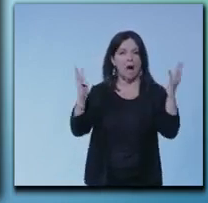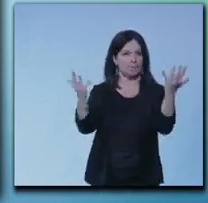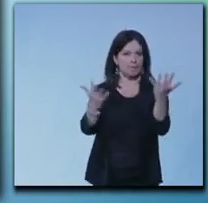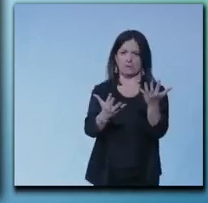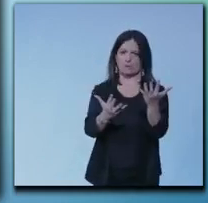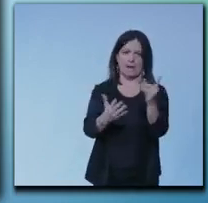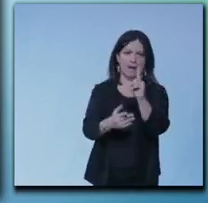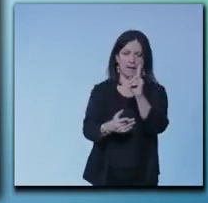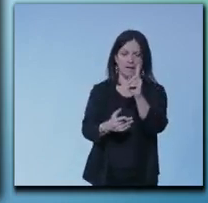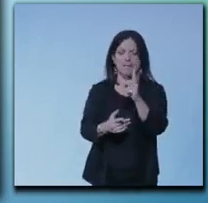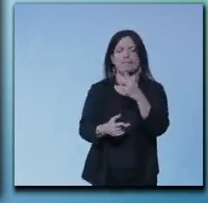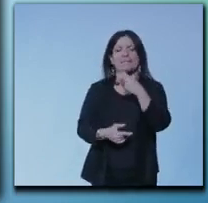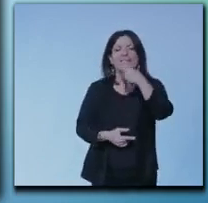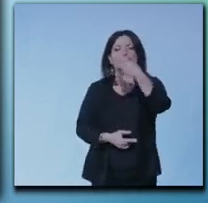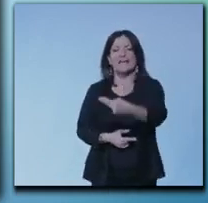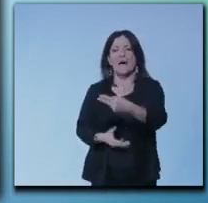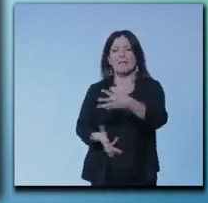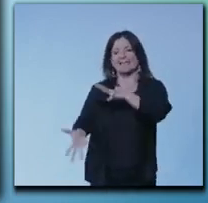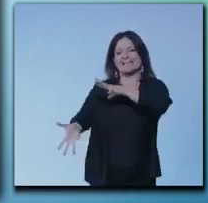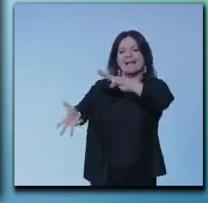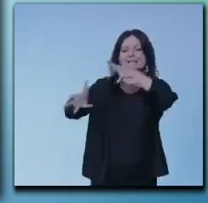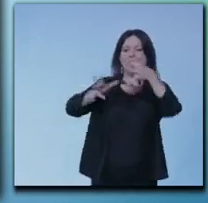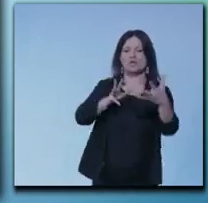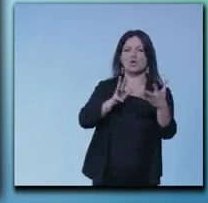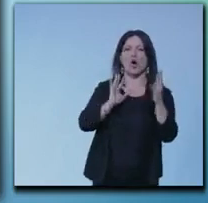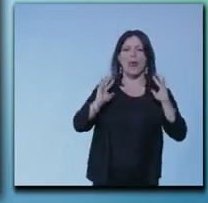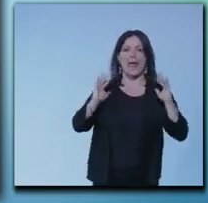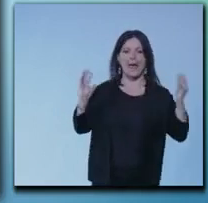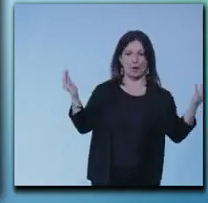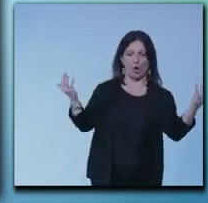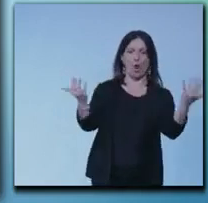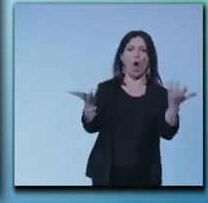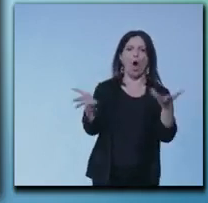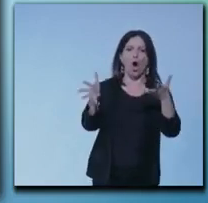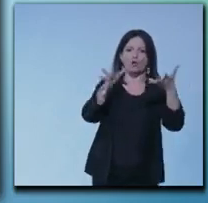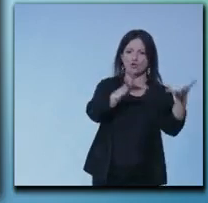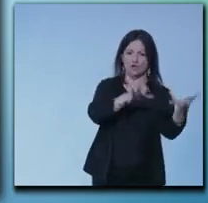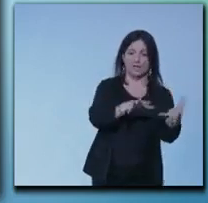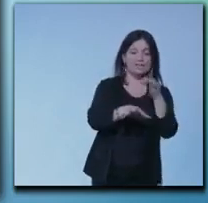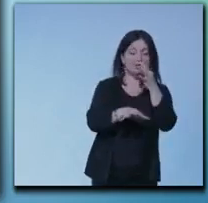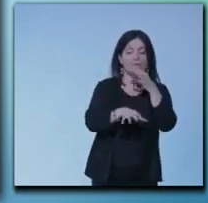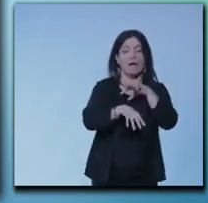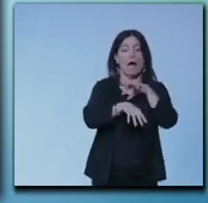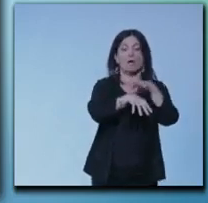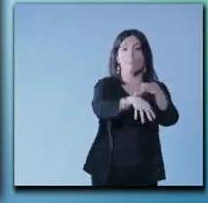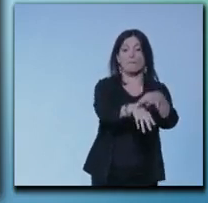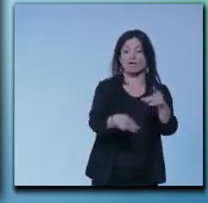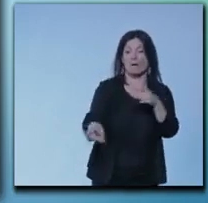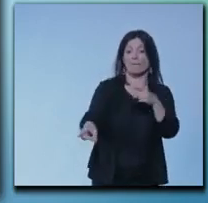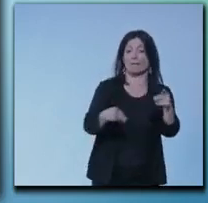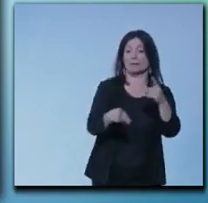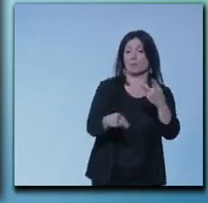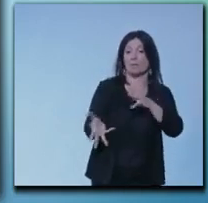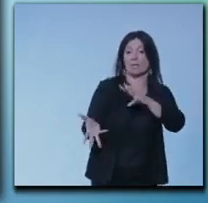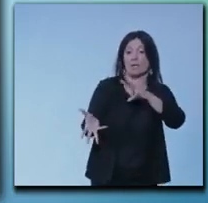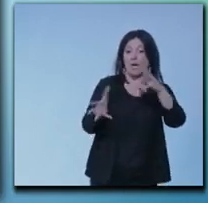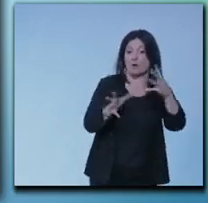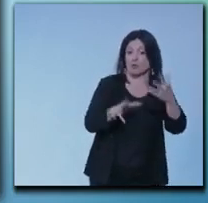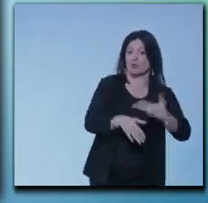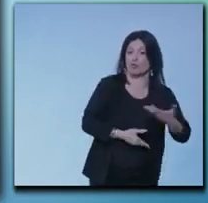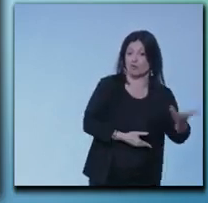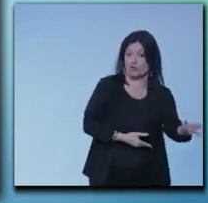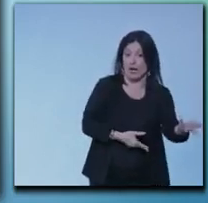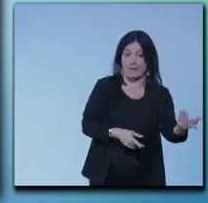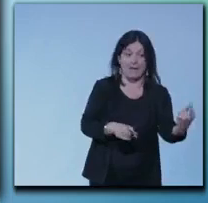ecologica si chiama transizione perché prevede un periodo di accompagnamento altrimenti sentivo l'amico Descalzi